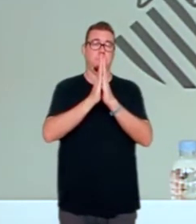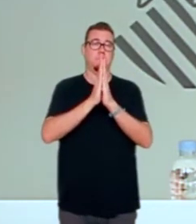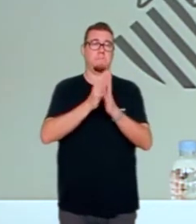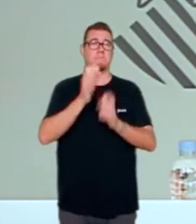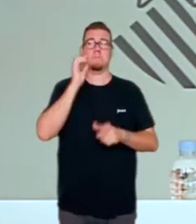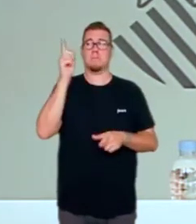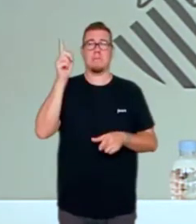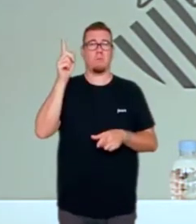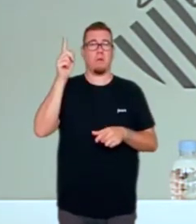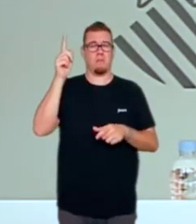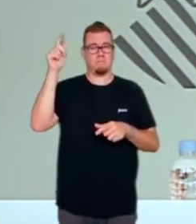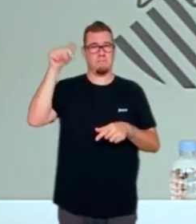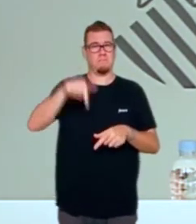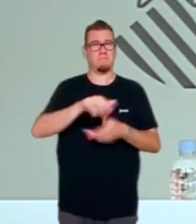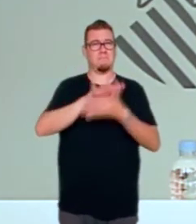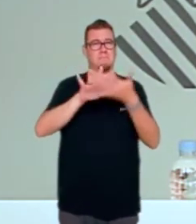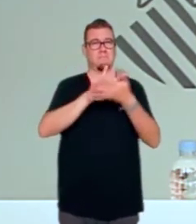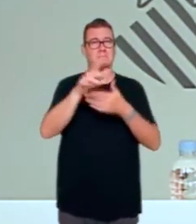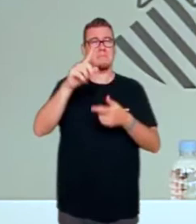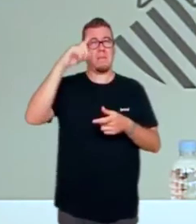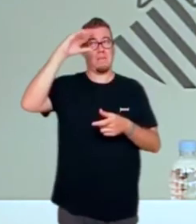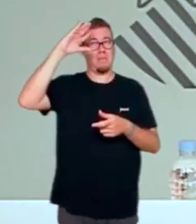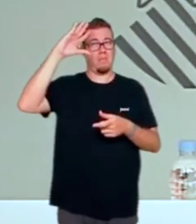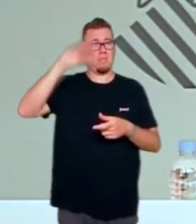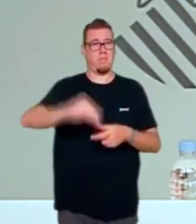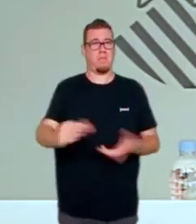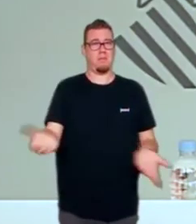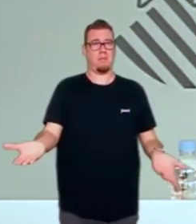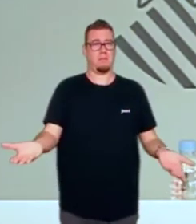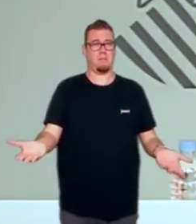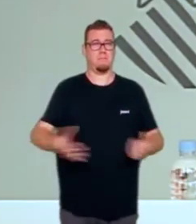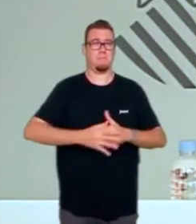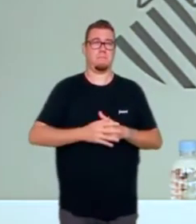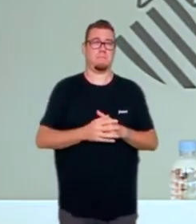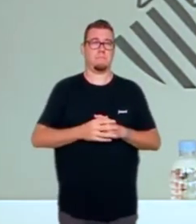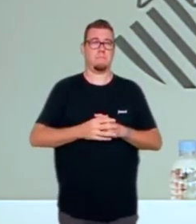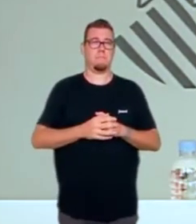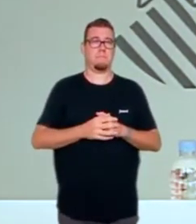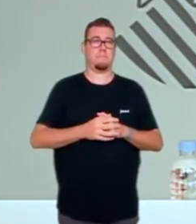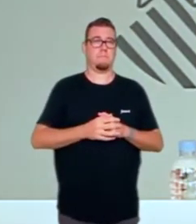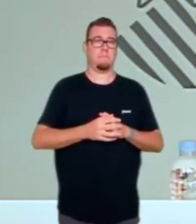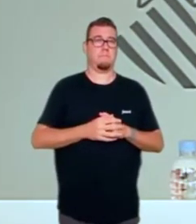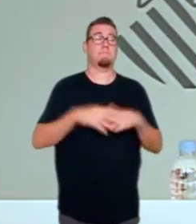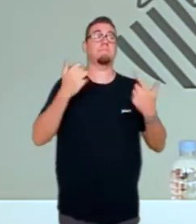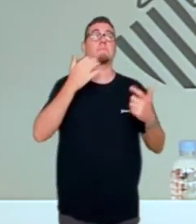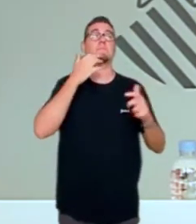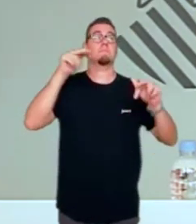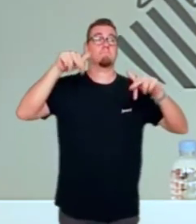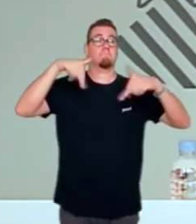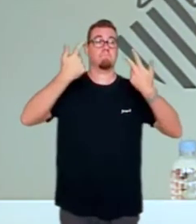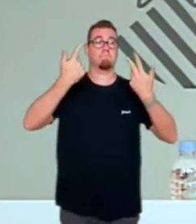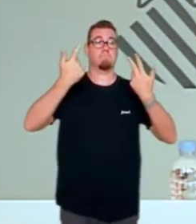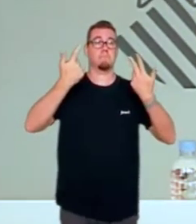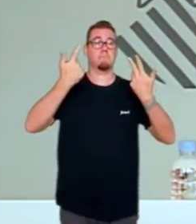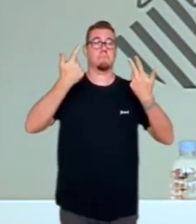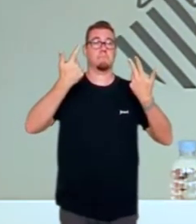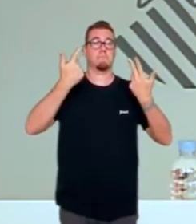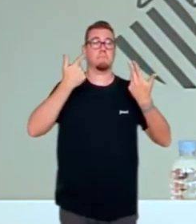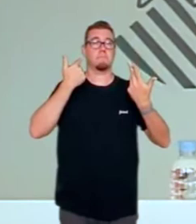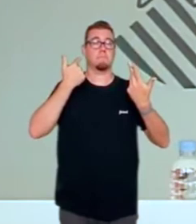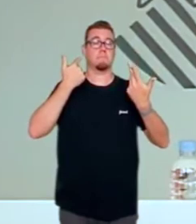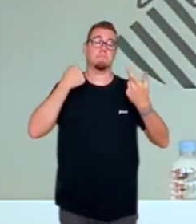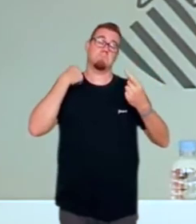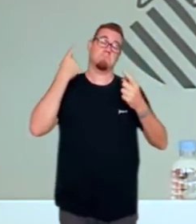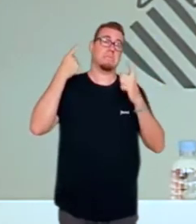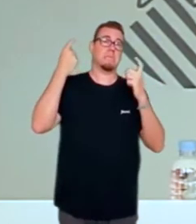baixen a aquest nivell d'infraintel·lectualitat. Aleshores, si me permeten, me mantindré en un